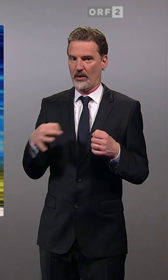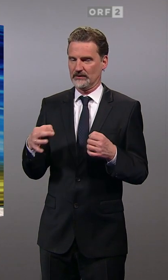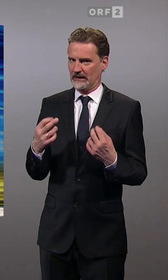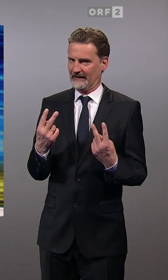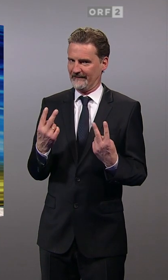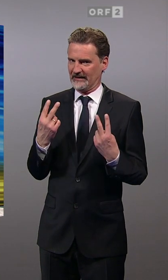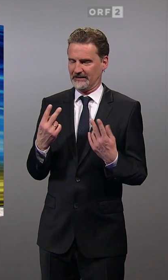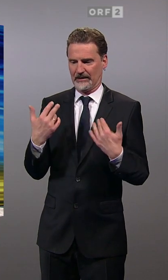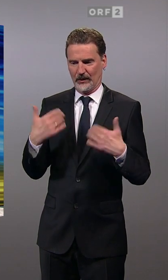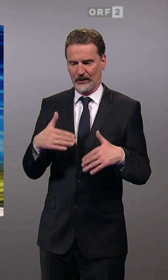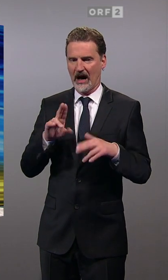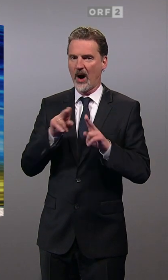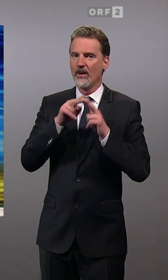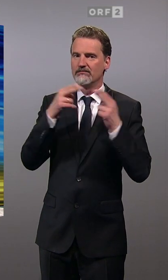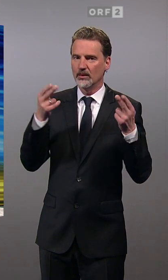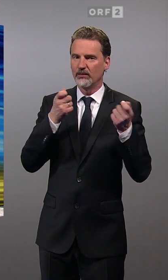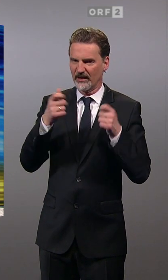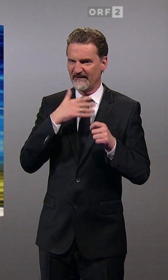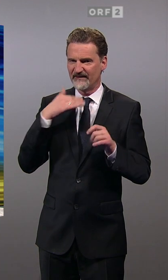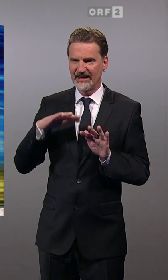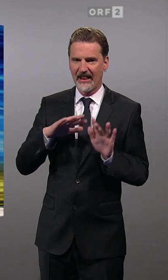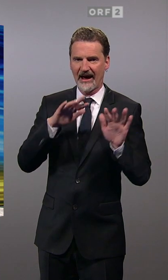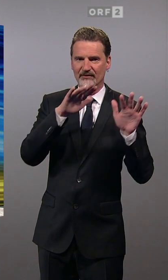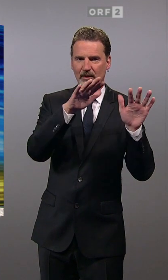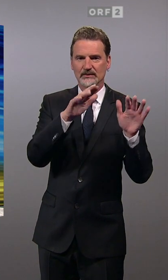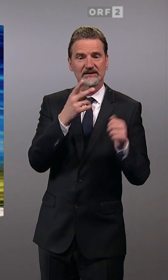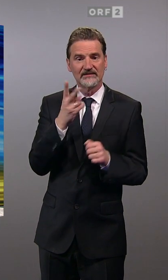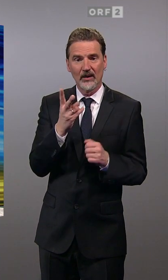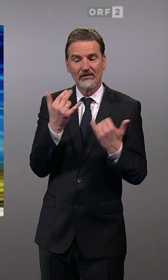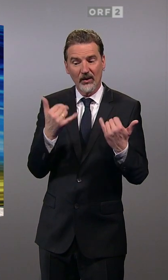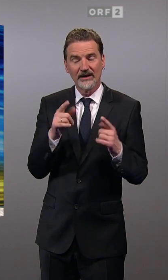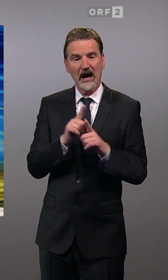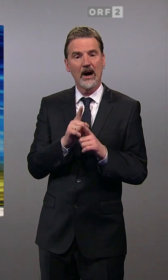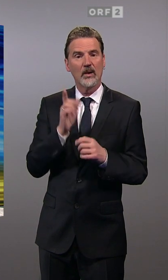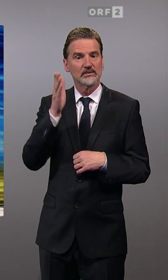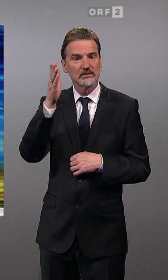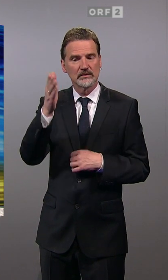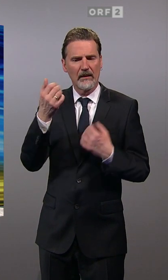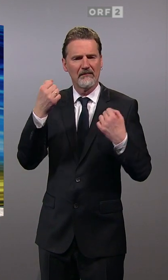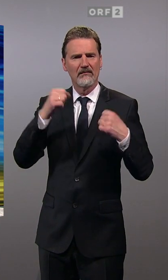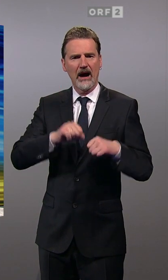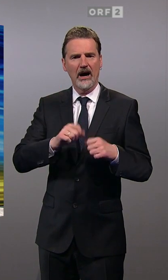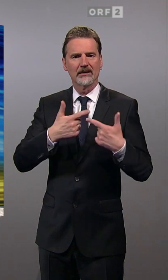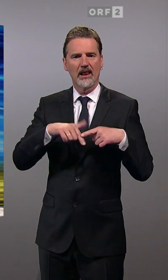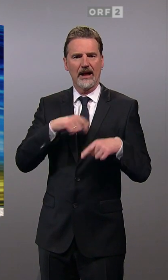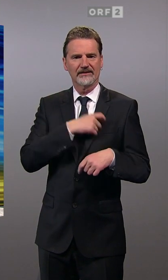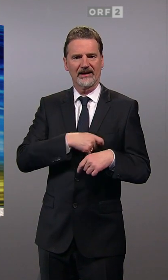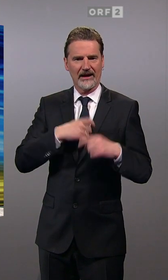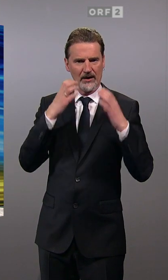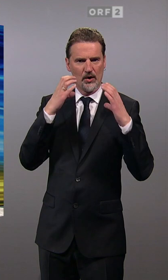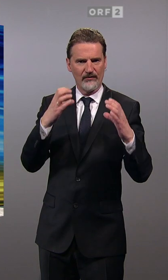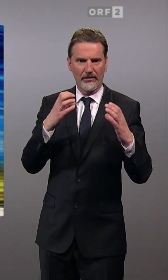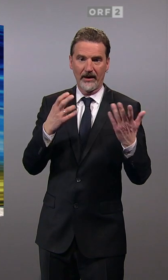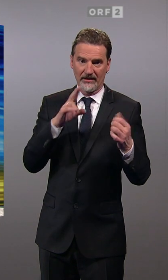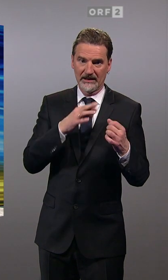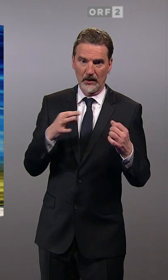Brisanz bundespolitisch. Denn heute geht es auch um die Zukunft der mächtigsten ÖVP-Landespartei. Hier könnten große Verluste